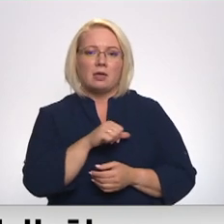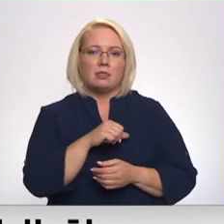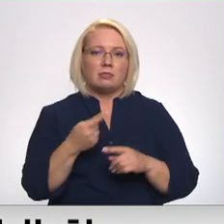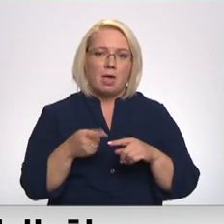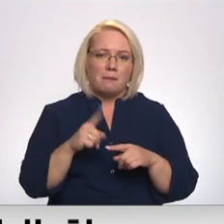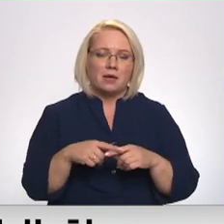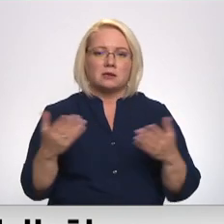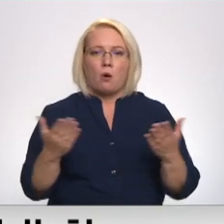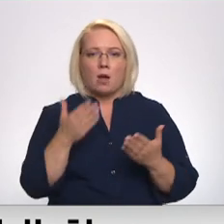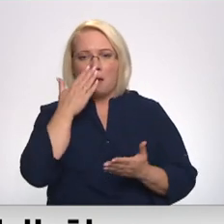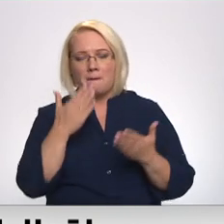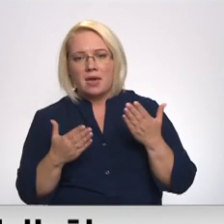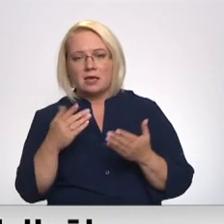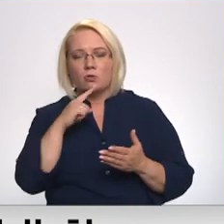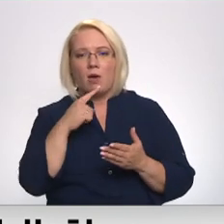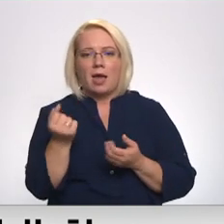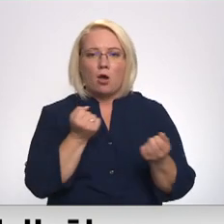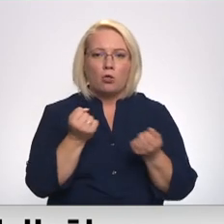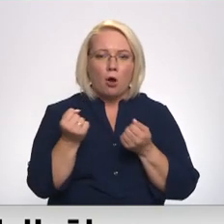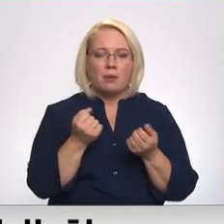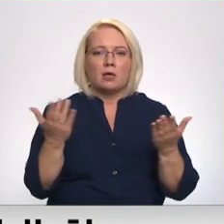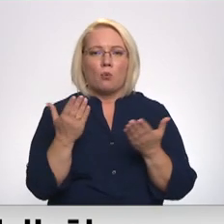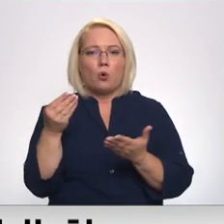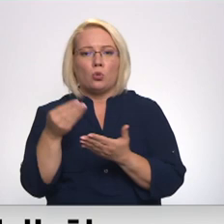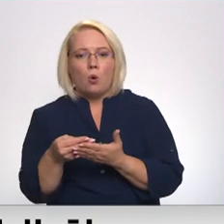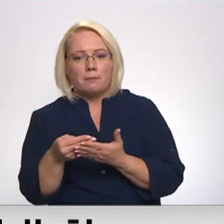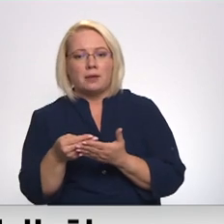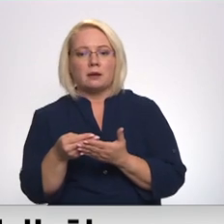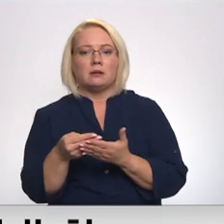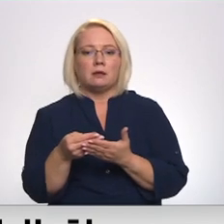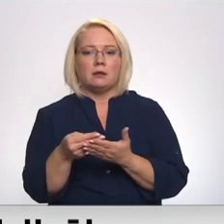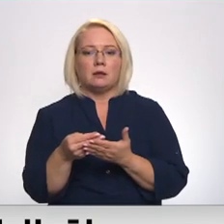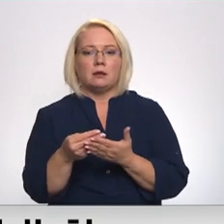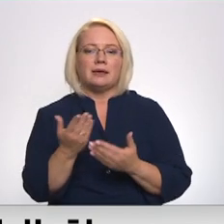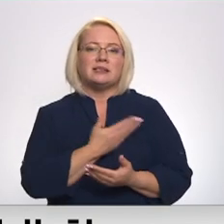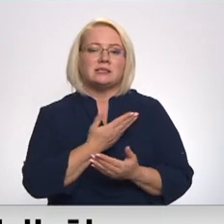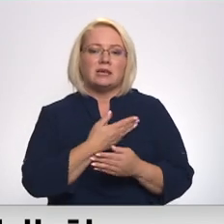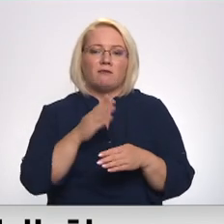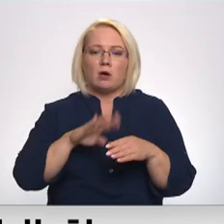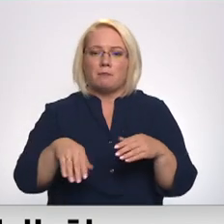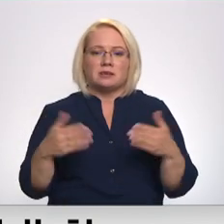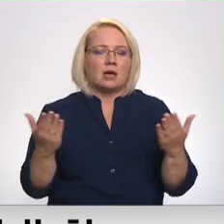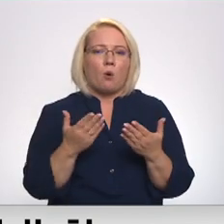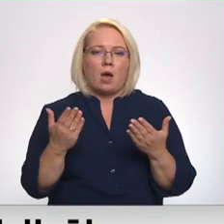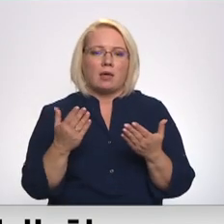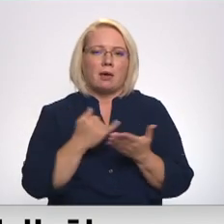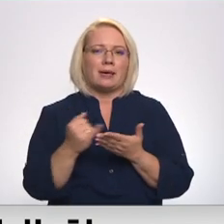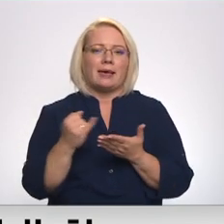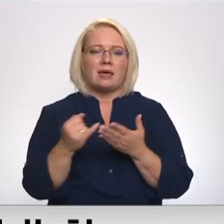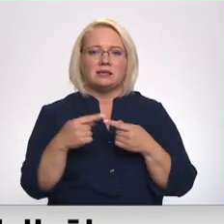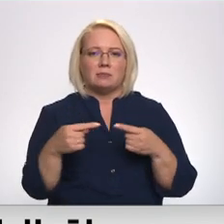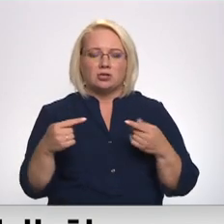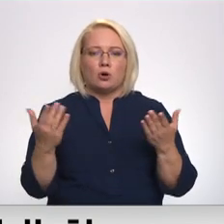mēģinu ekonomēt, kaut ko nopirkt, izdzīvot bez kaut kādam higiena, kuras man